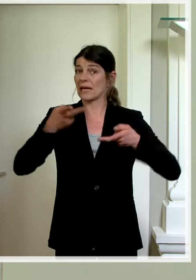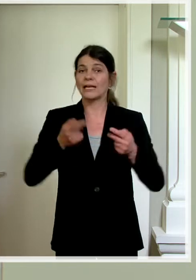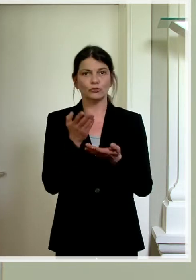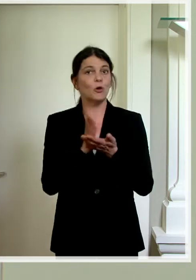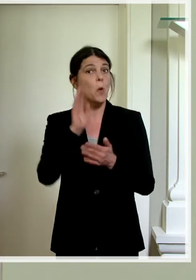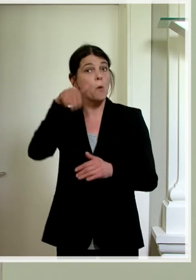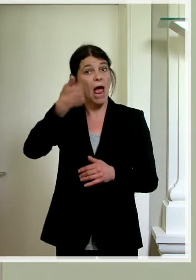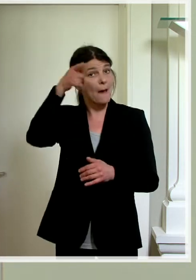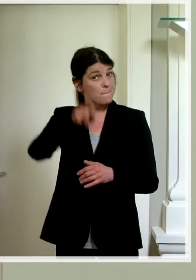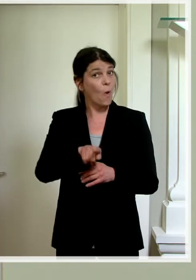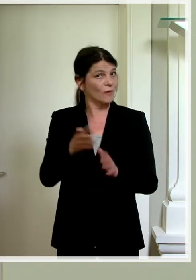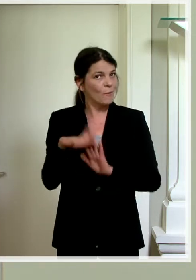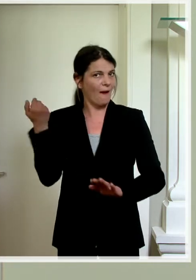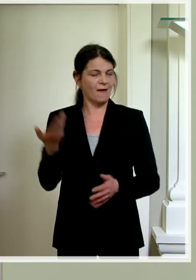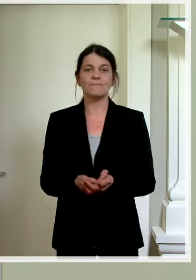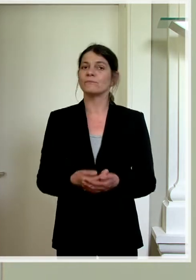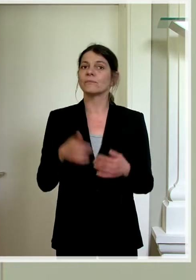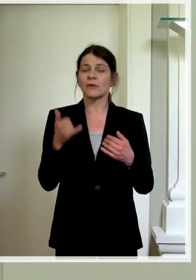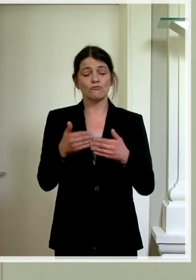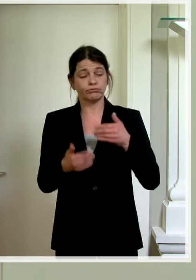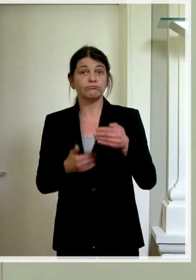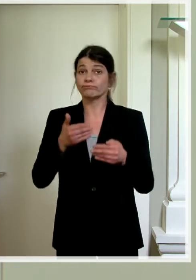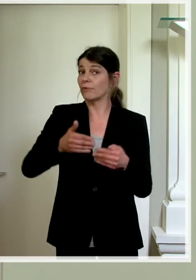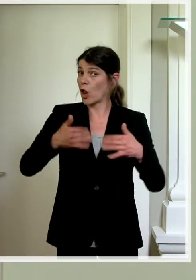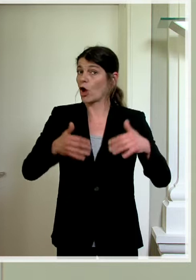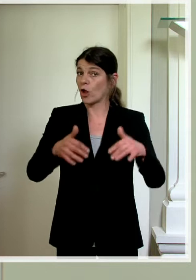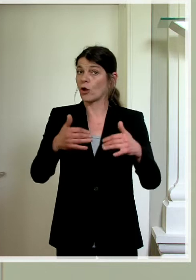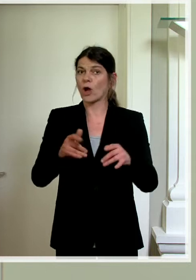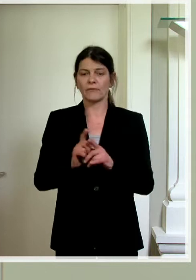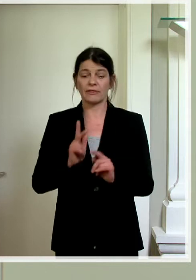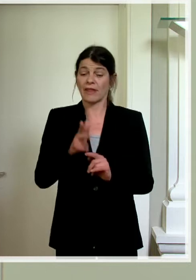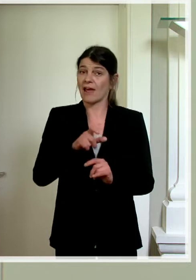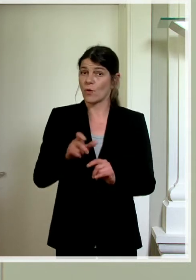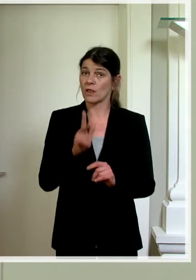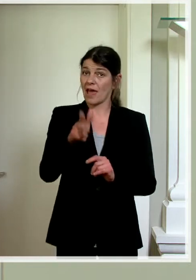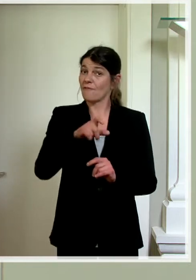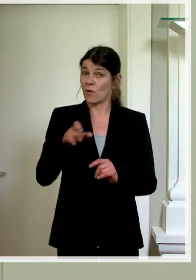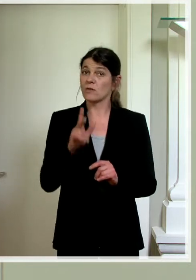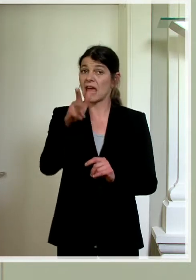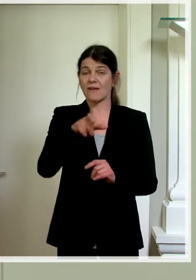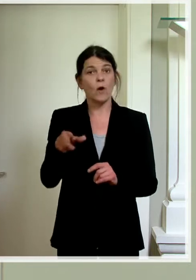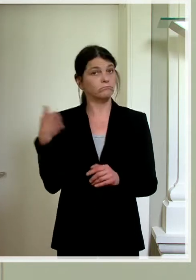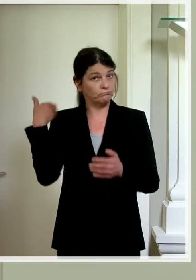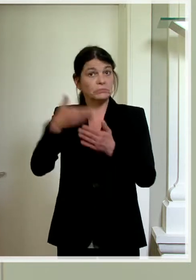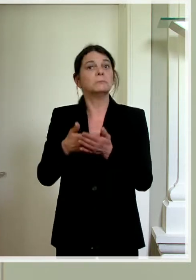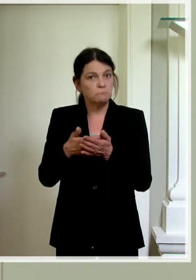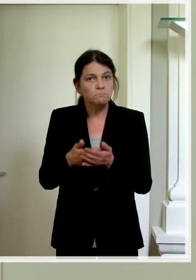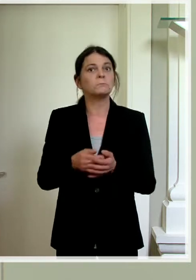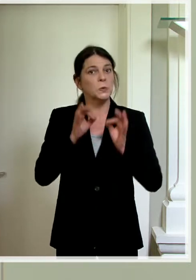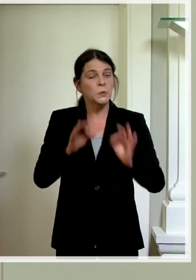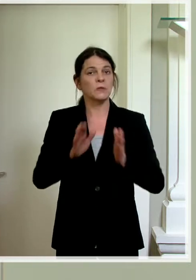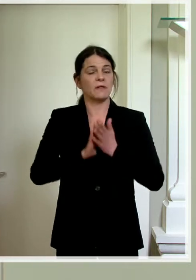einen Monat zurück. Die Schritte der Lockerungen im Drei-Wochen-Takt haben sich bisher bewährt und erlauben uns,